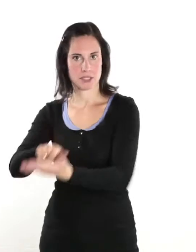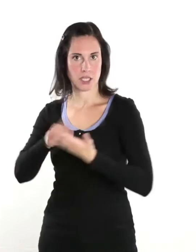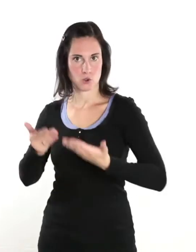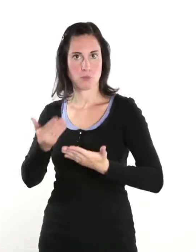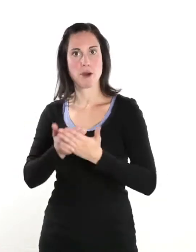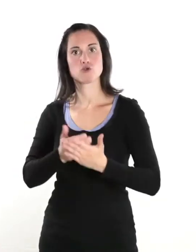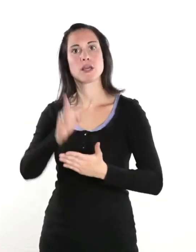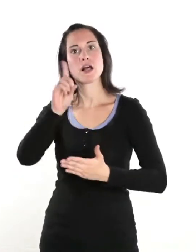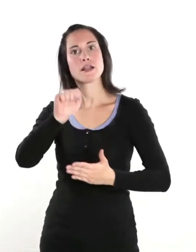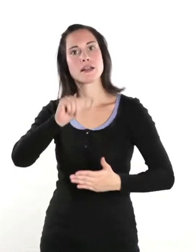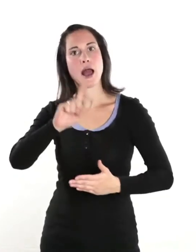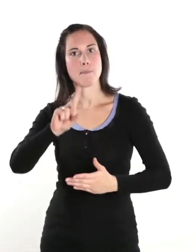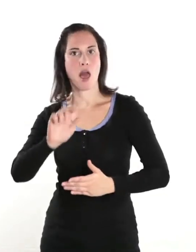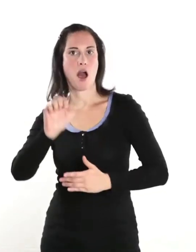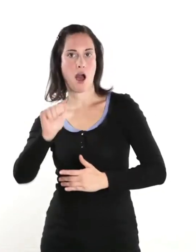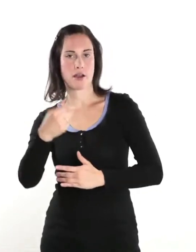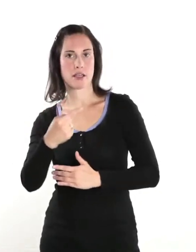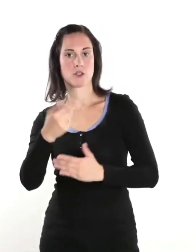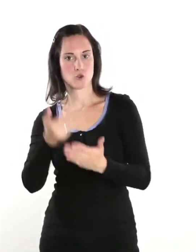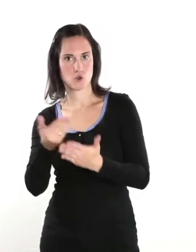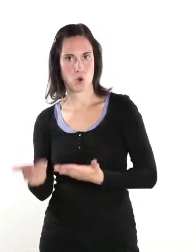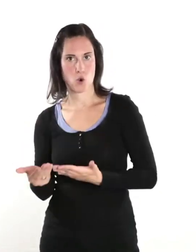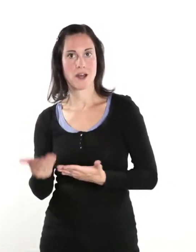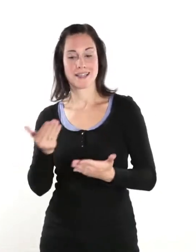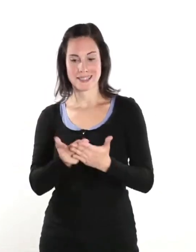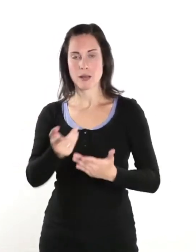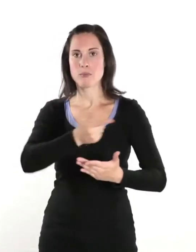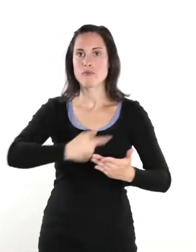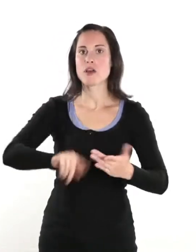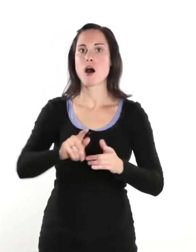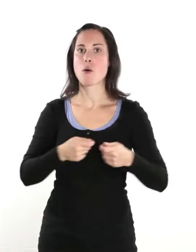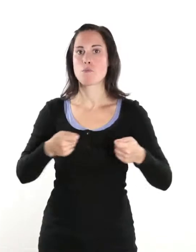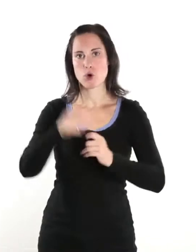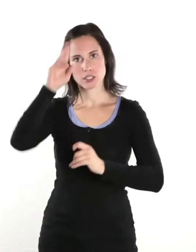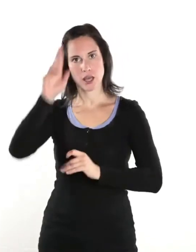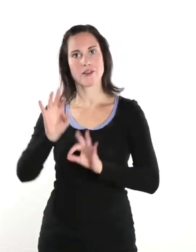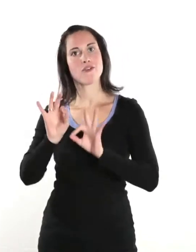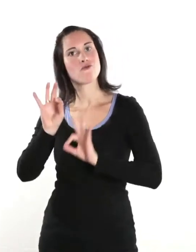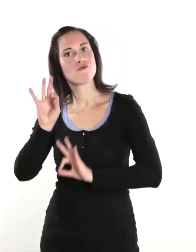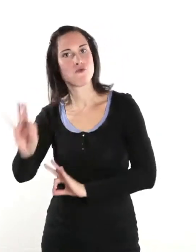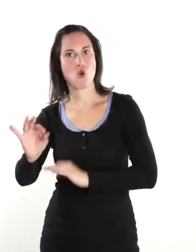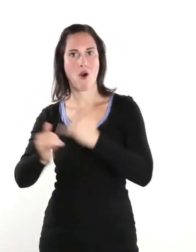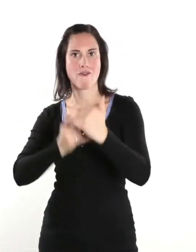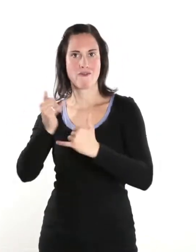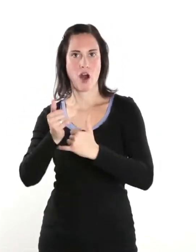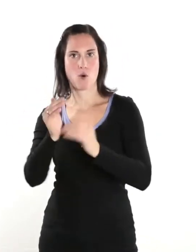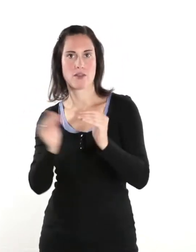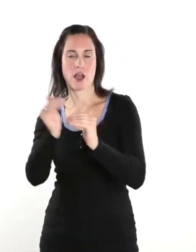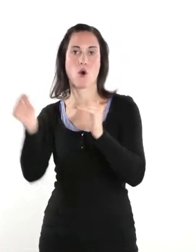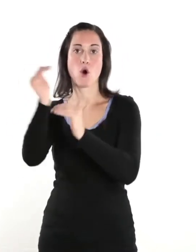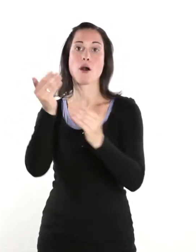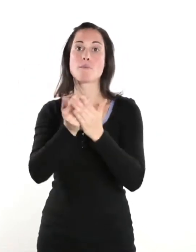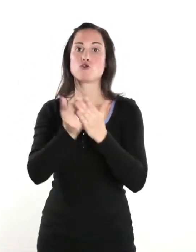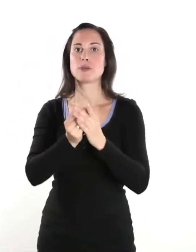unter anderem auch in der Daimler AG. Deswegen haben wir auch im Bundesrat dafür votiert, dass in den Aufsichtsräten der DAX